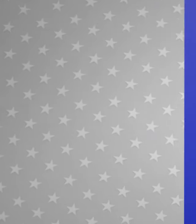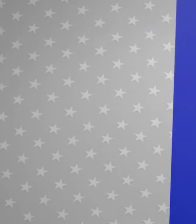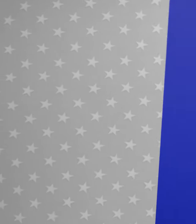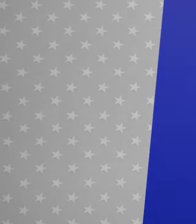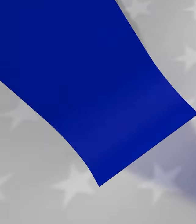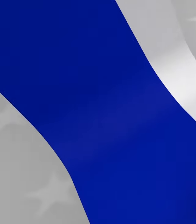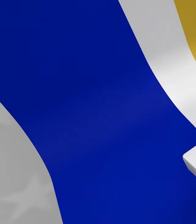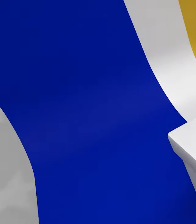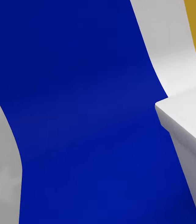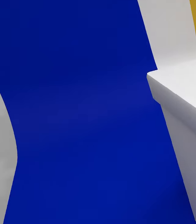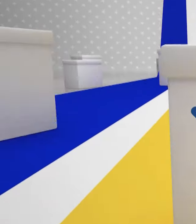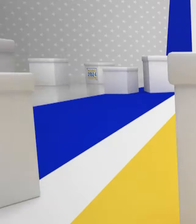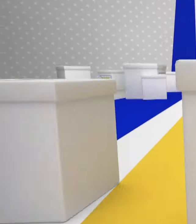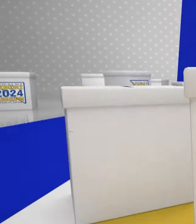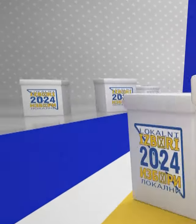Muzika